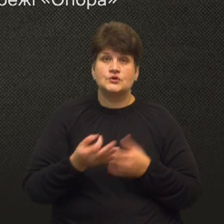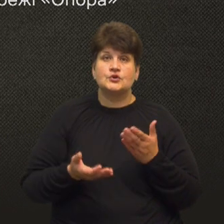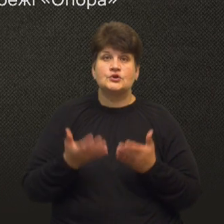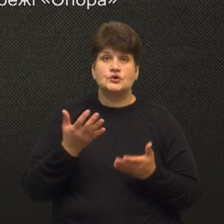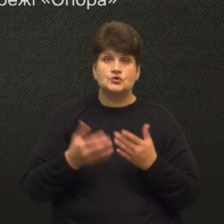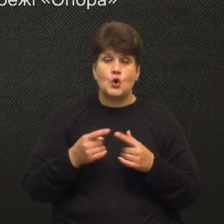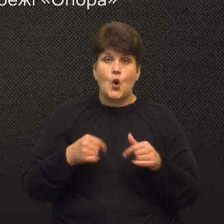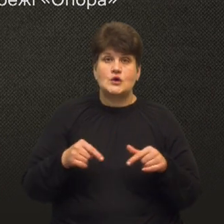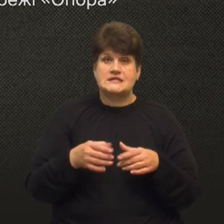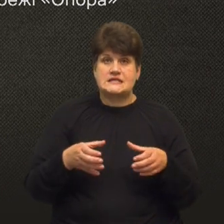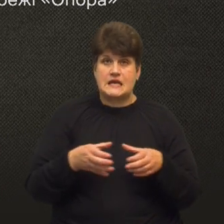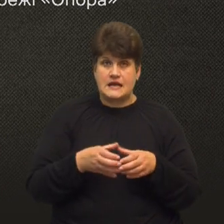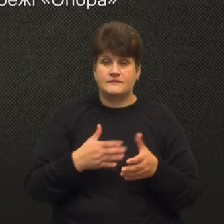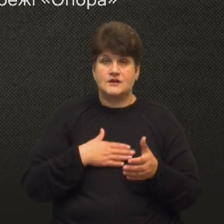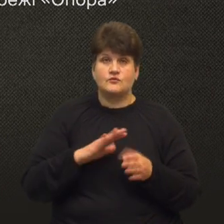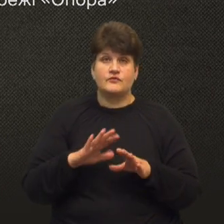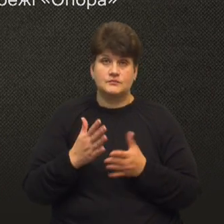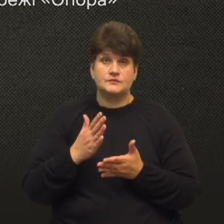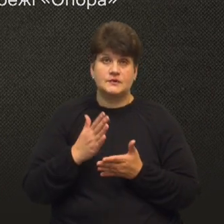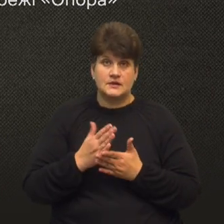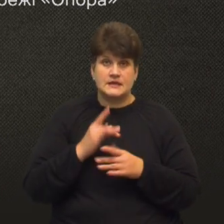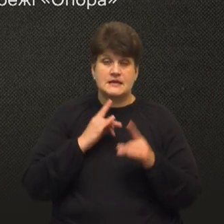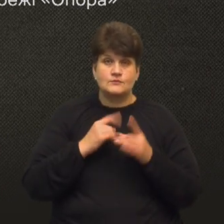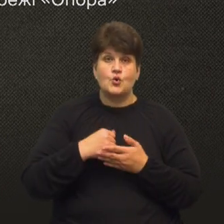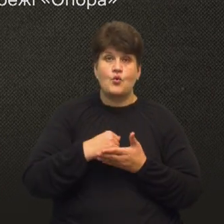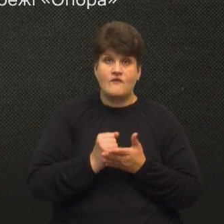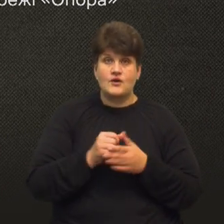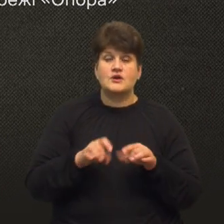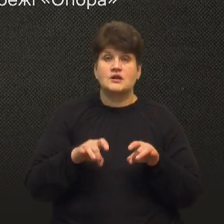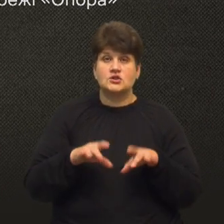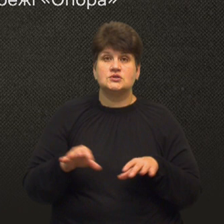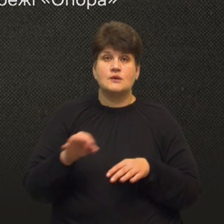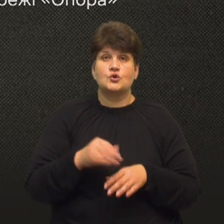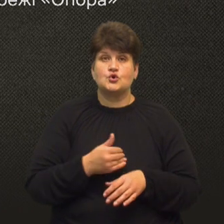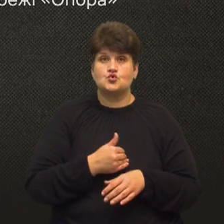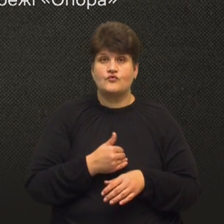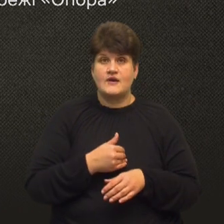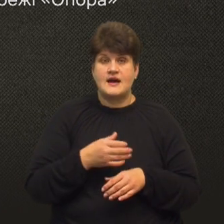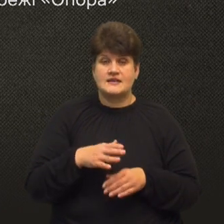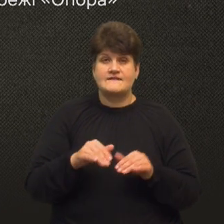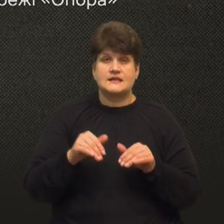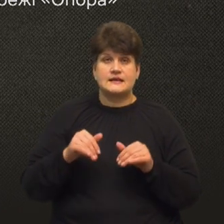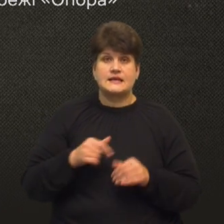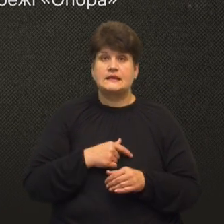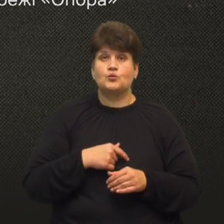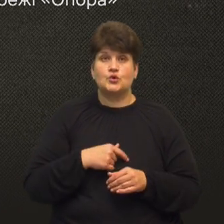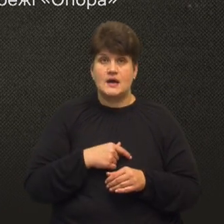осередок, як в нашому випадку і сталося, на зборах ухвалює рішення про ініціювання відкликання депутата,